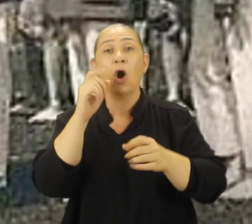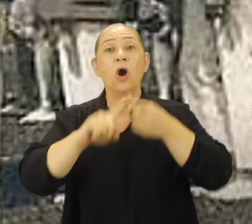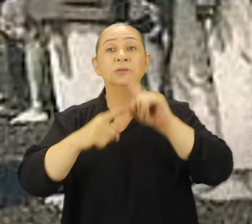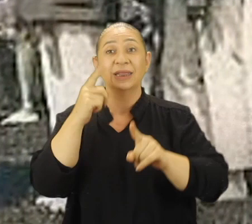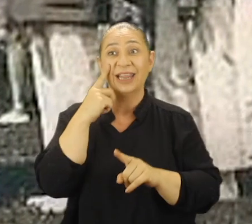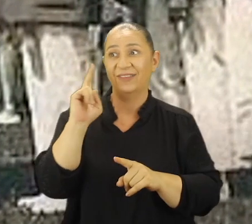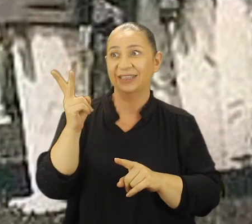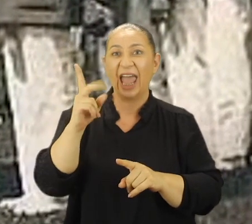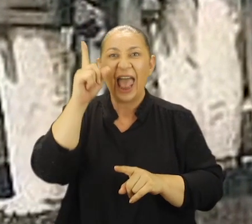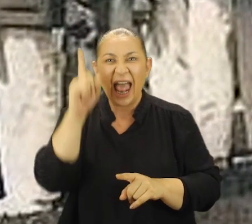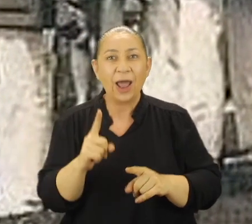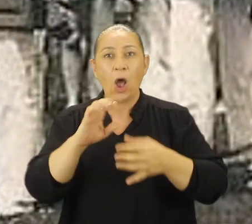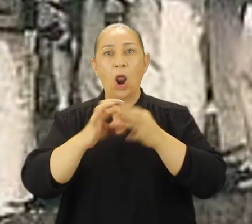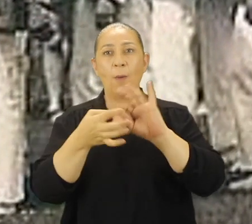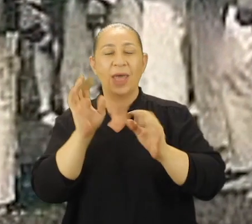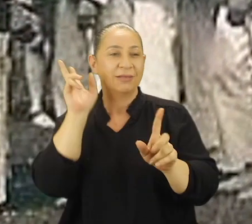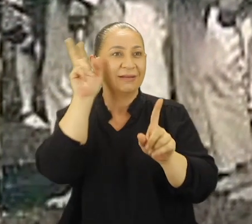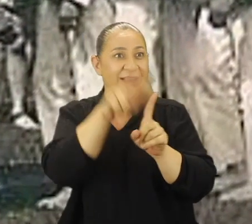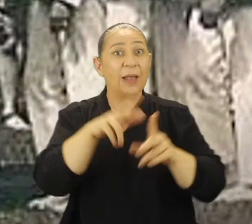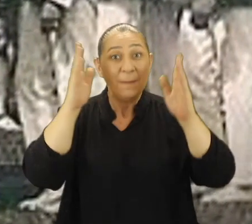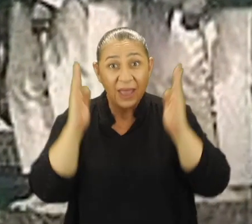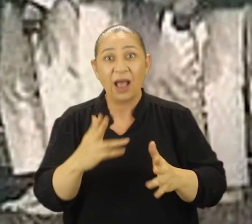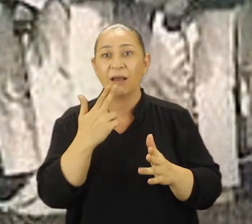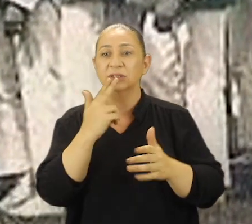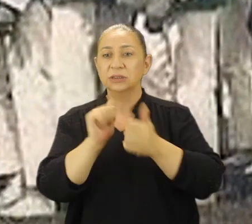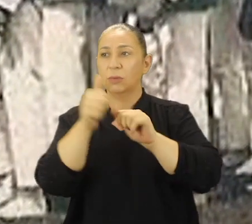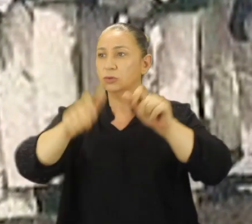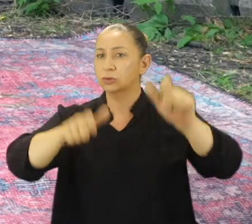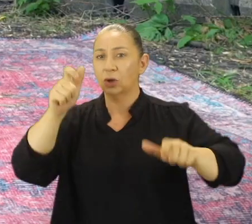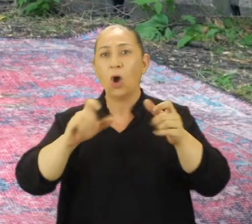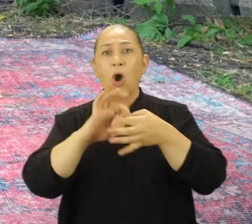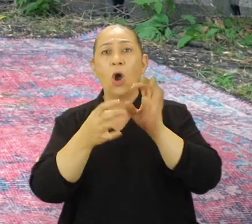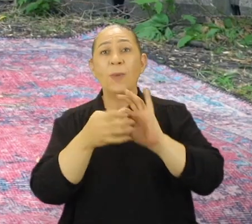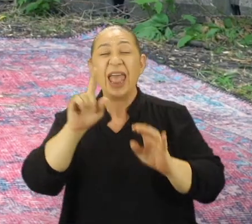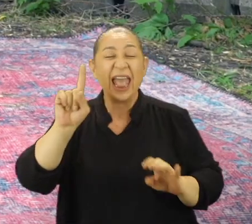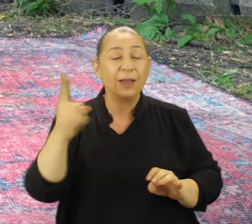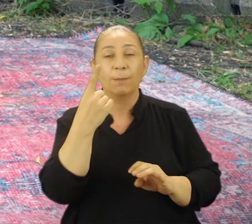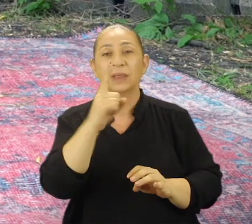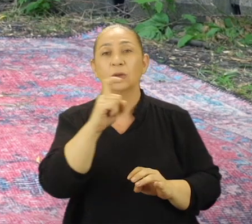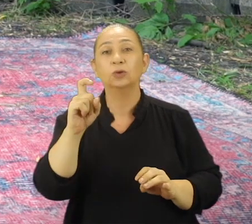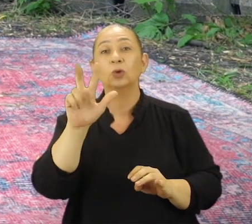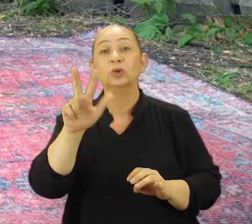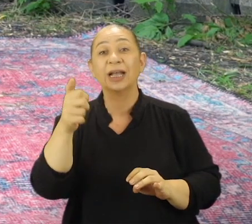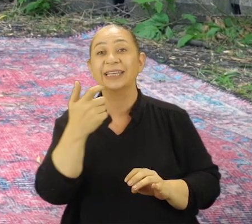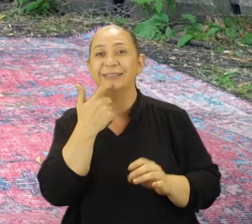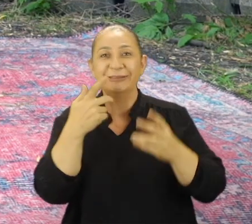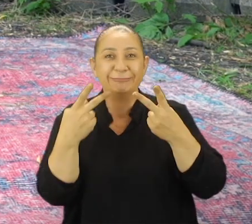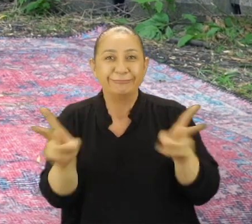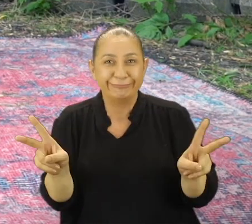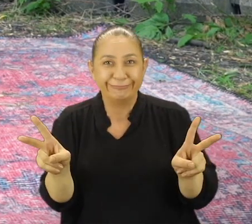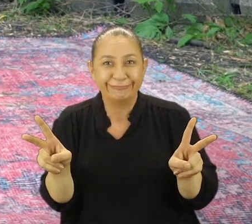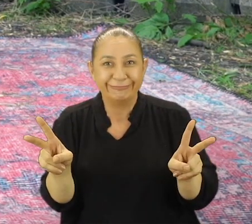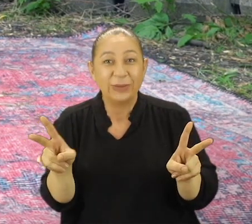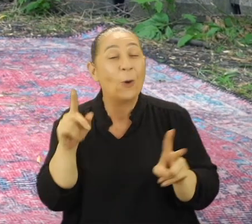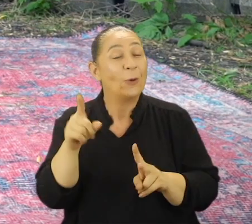yılında Osmanlı Devleti olarak ilk kez olimpiyatlara katılmamıza rağmen kadın sporcularımızın olimpiyata katılması ilk kez 1936